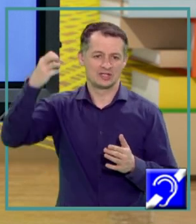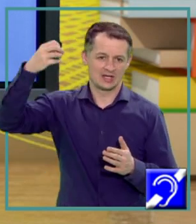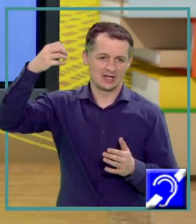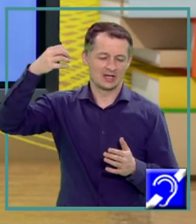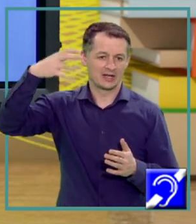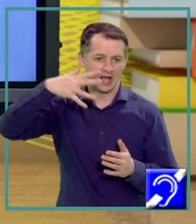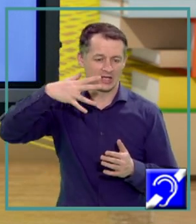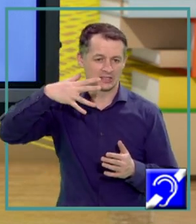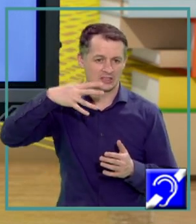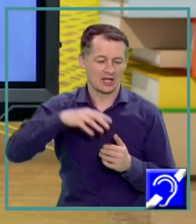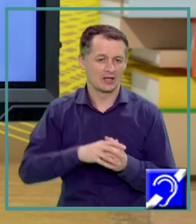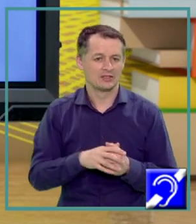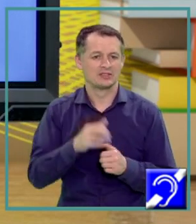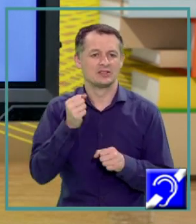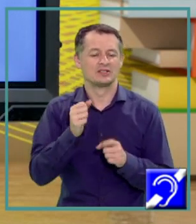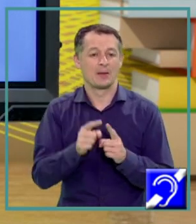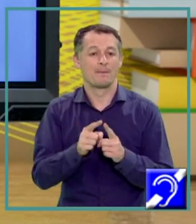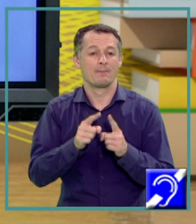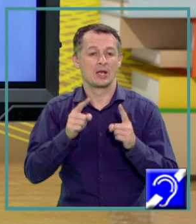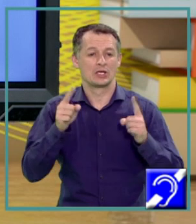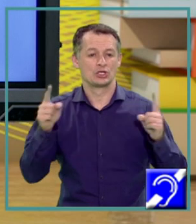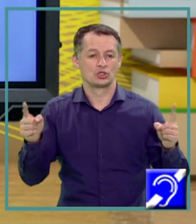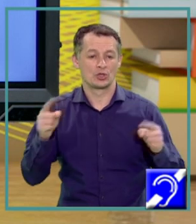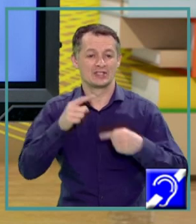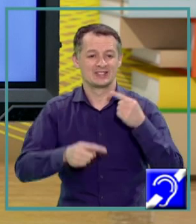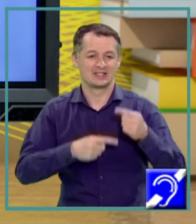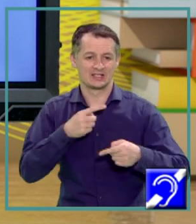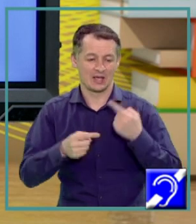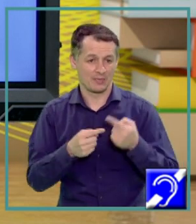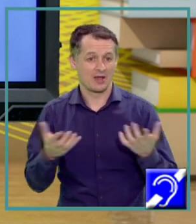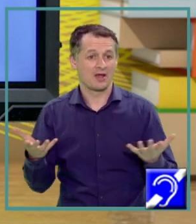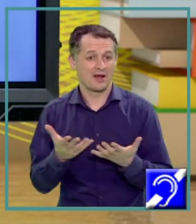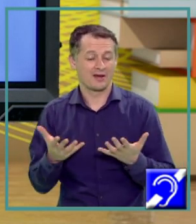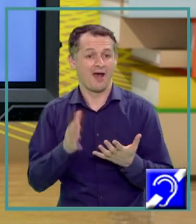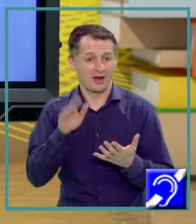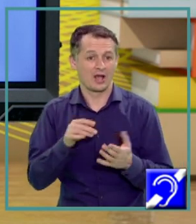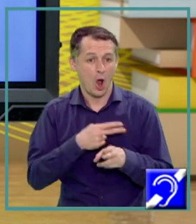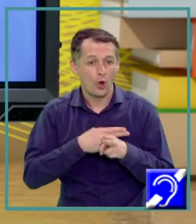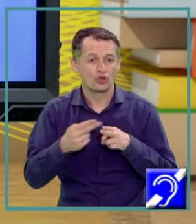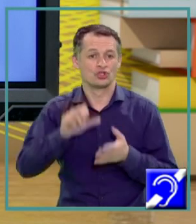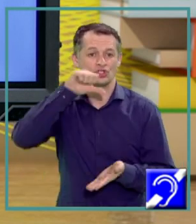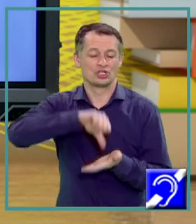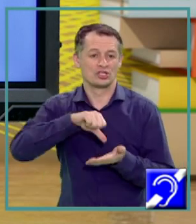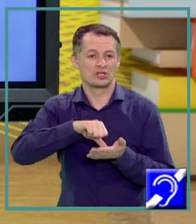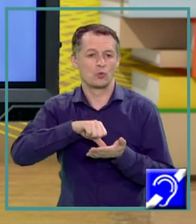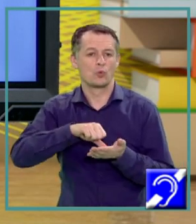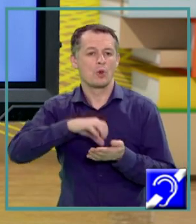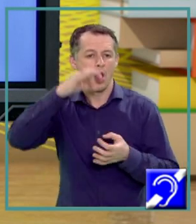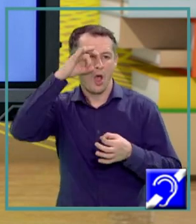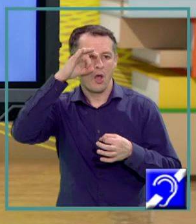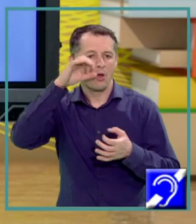măsoară într-un sistem de coordonate care are ca origine centrul optic al lentilei